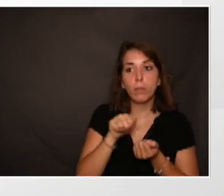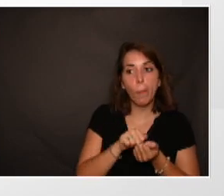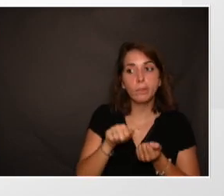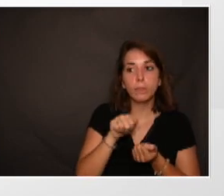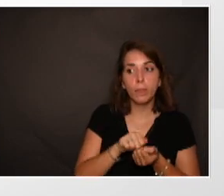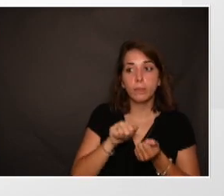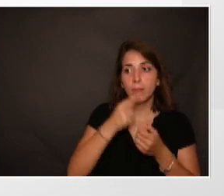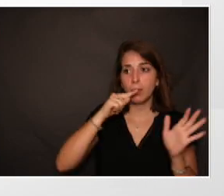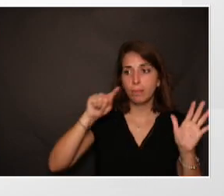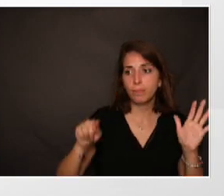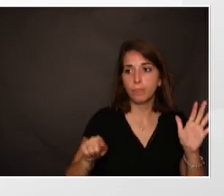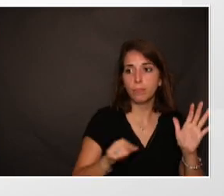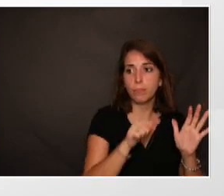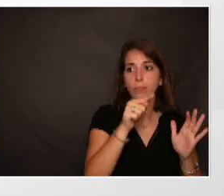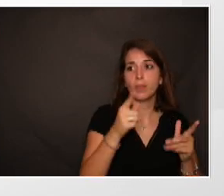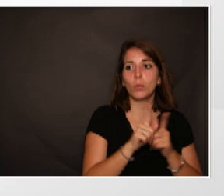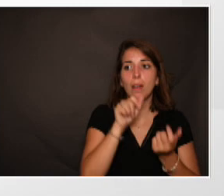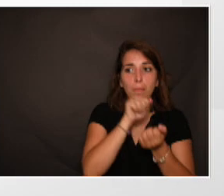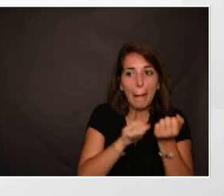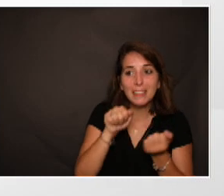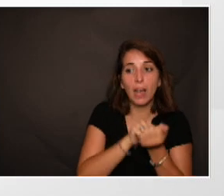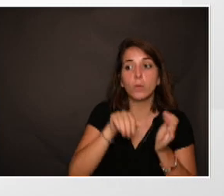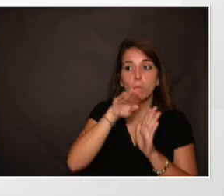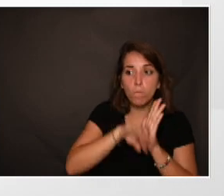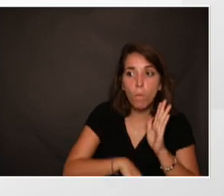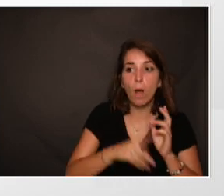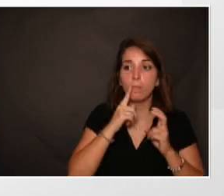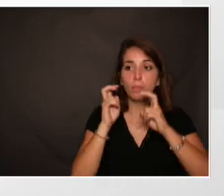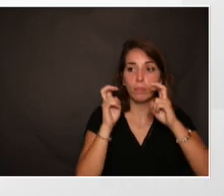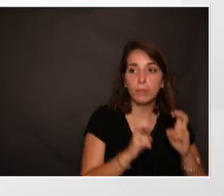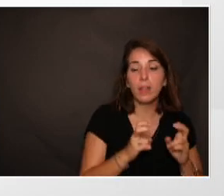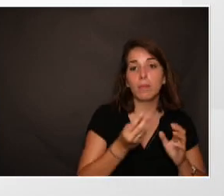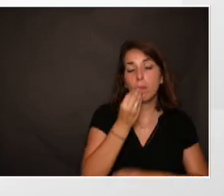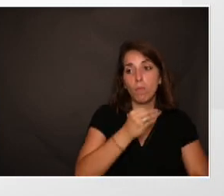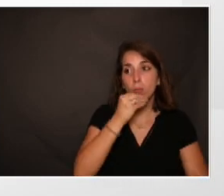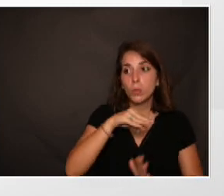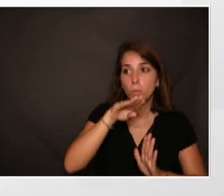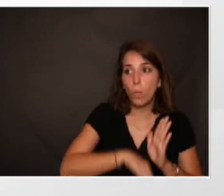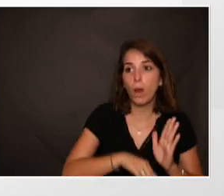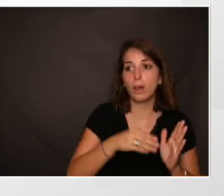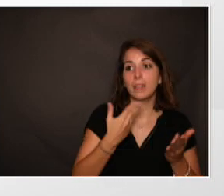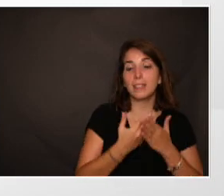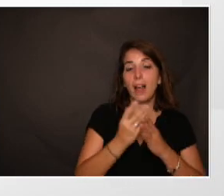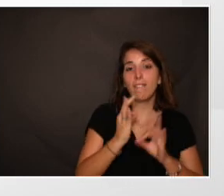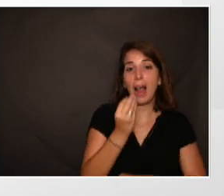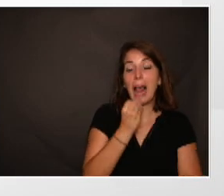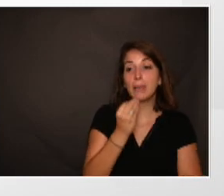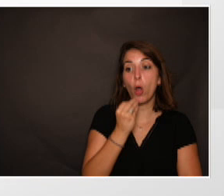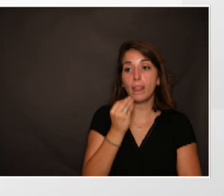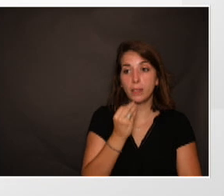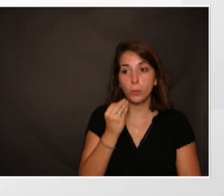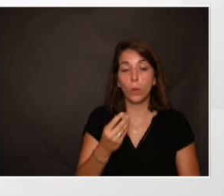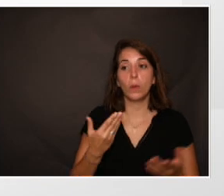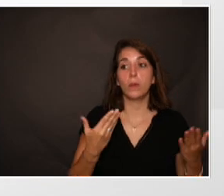la mastication. Donc on est dans une spirale de dénutrition au niveau de l'alimentation, mais